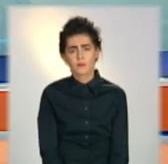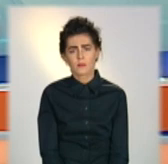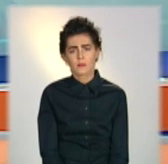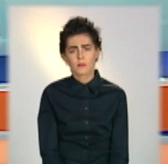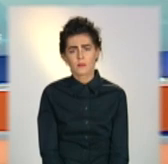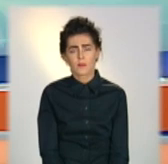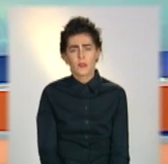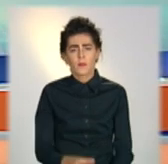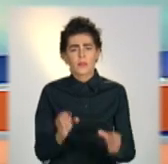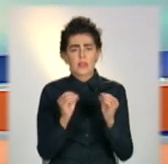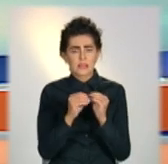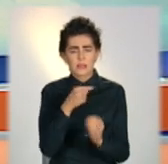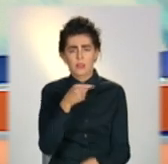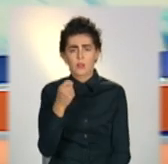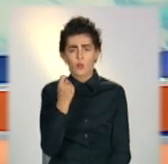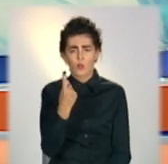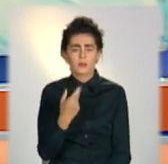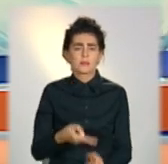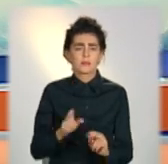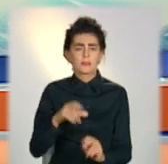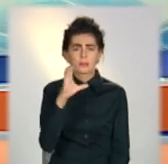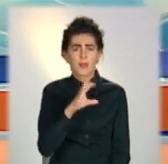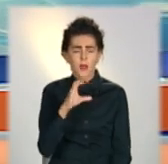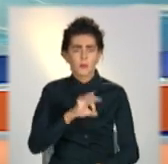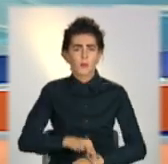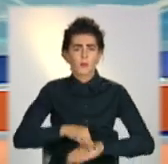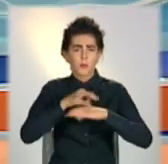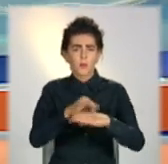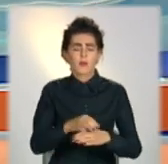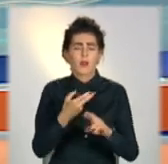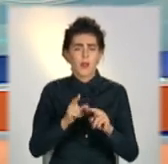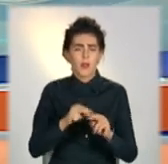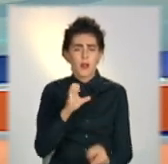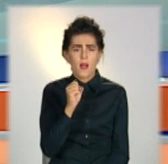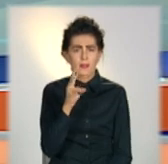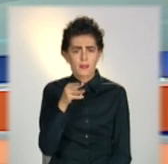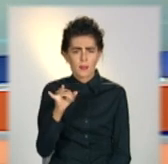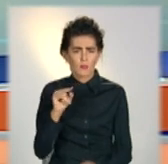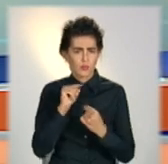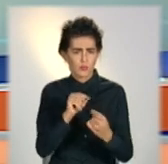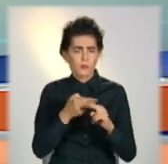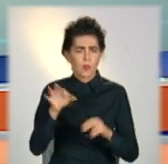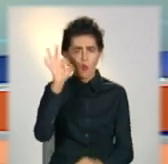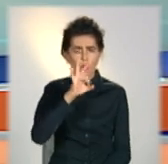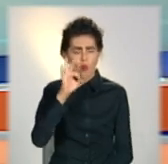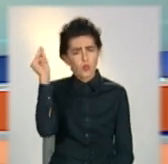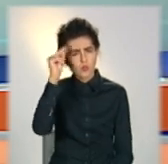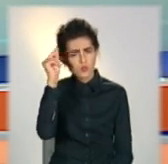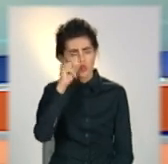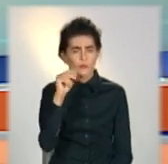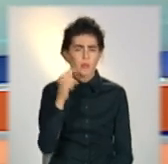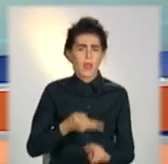10 та 11 вересня в Маріуполі відбудуться антитерористичні навчання. Тренування будуть